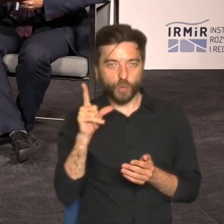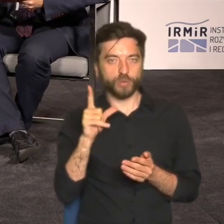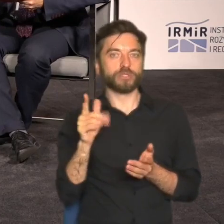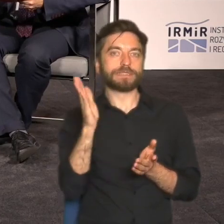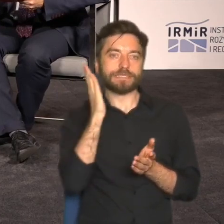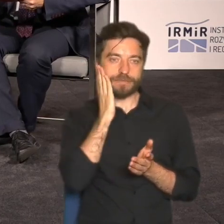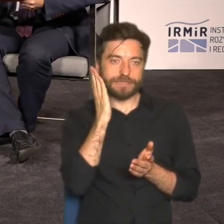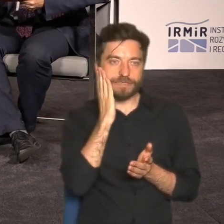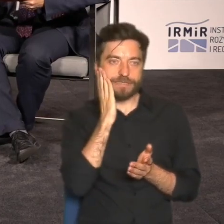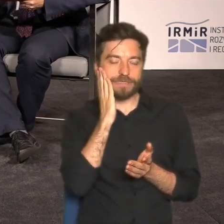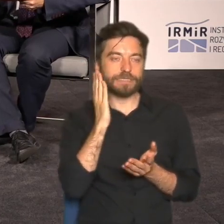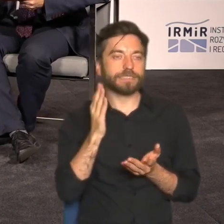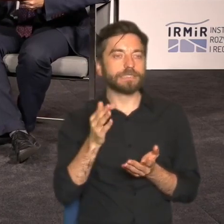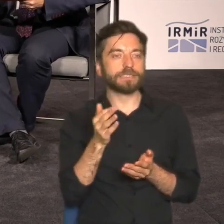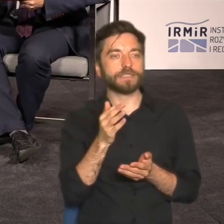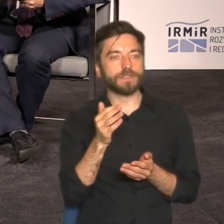warunki